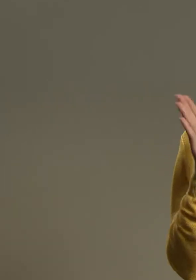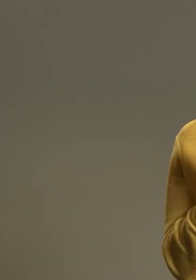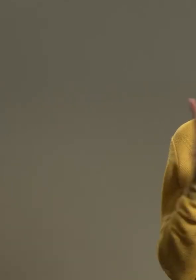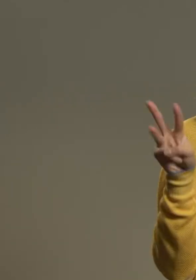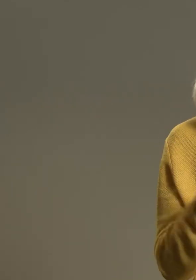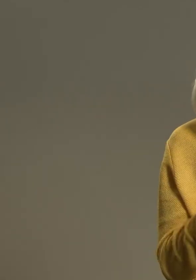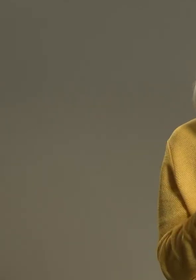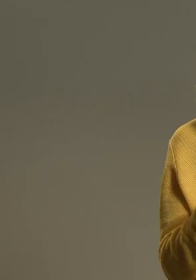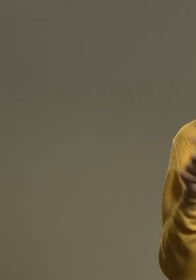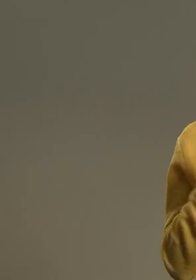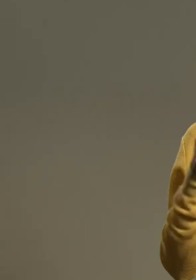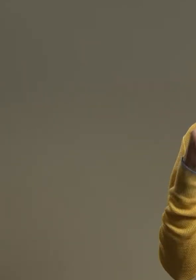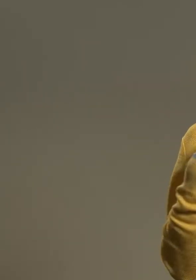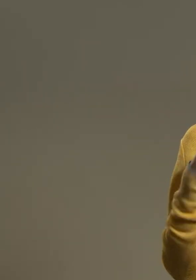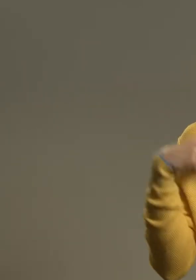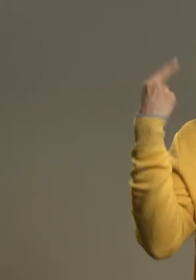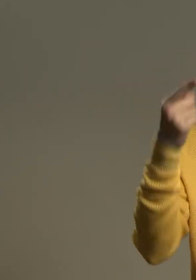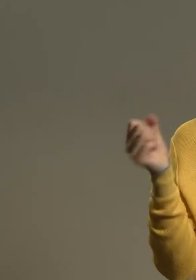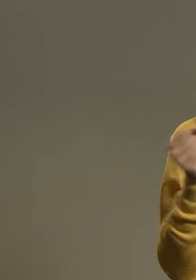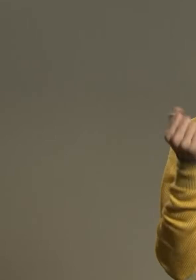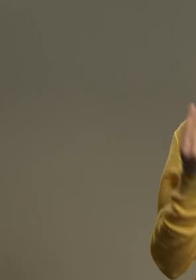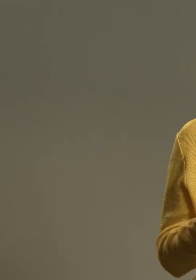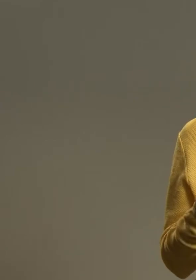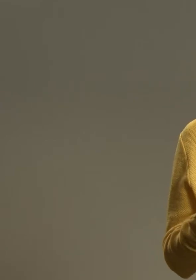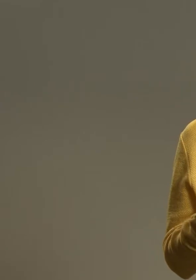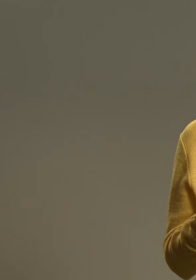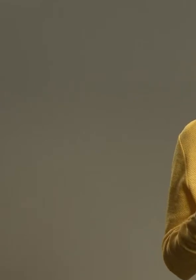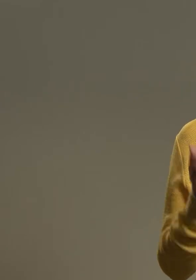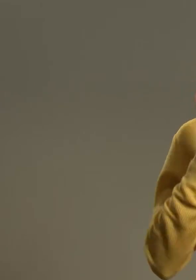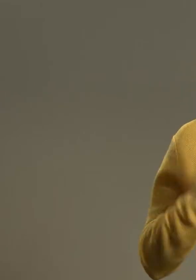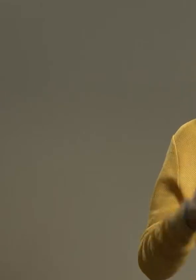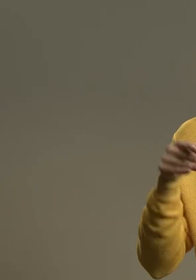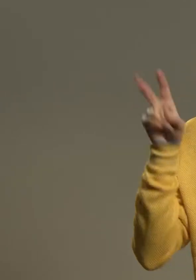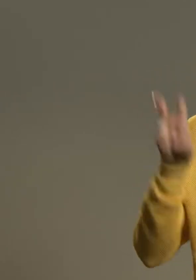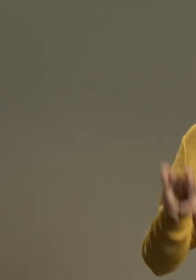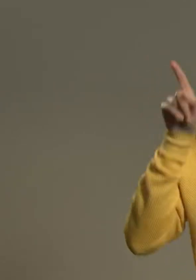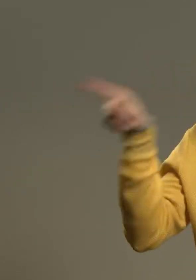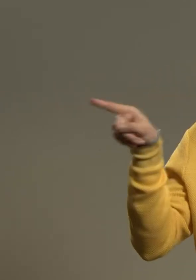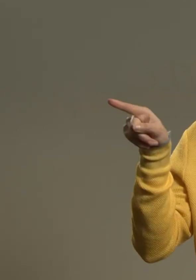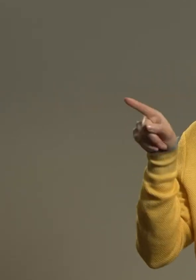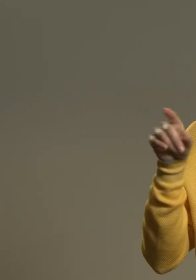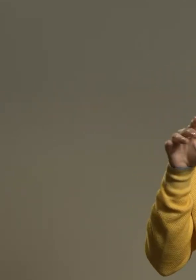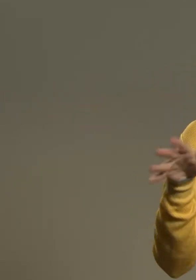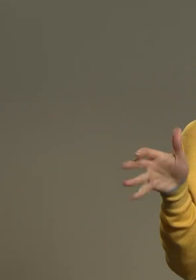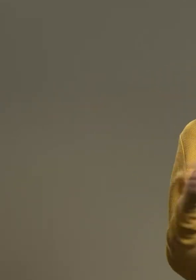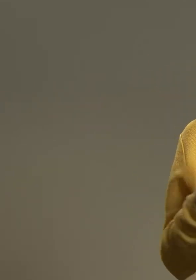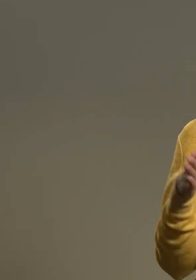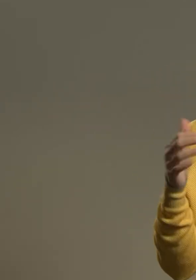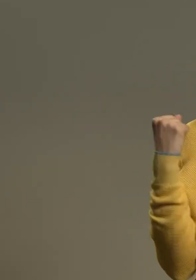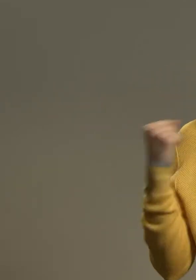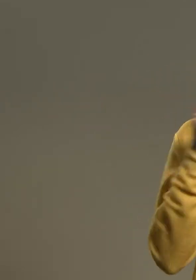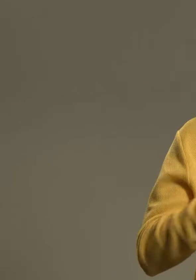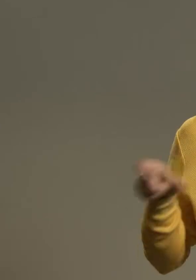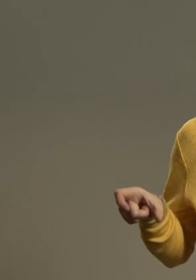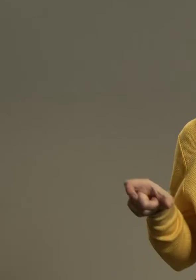говорила Сушкевичу Валерію Михайловичу що на наступні Дефлімпійські ігри я обов'язково буду сидіти на проводах серед спортсменів